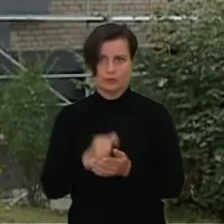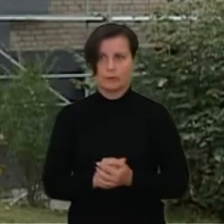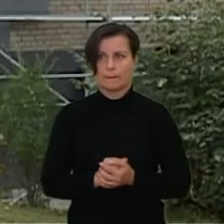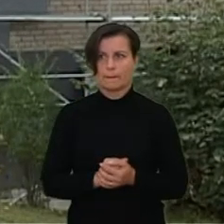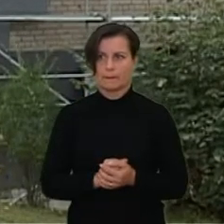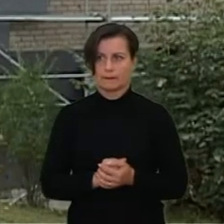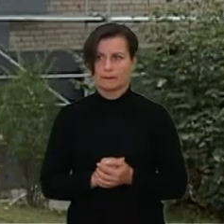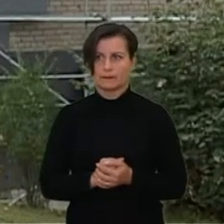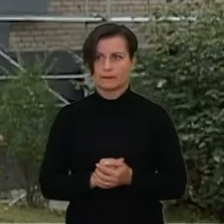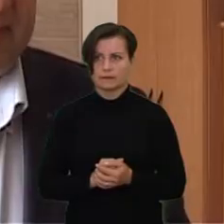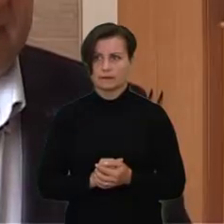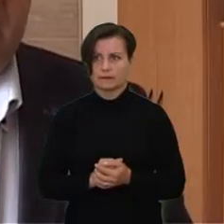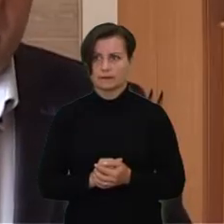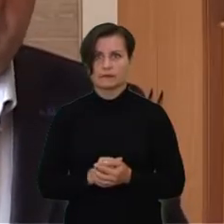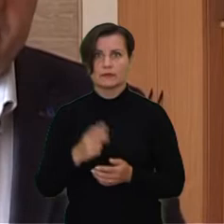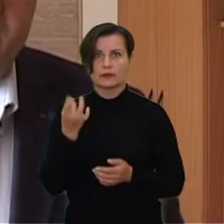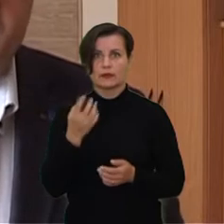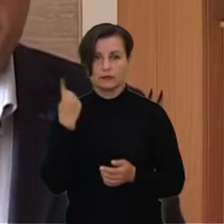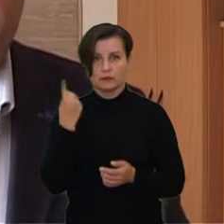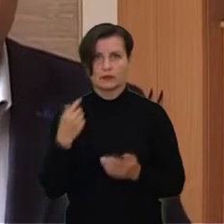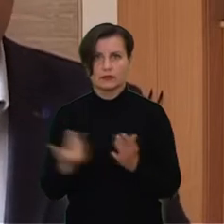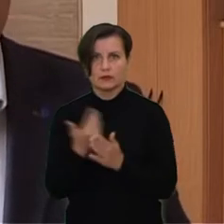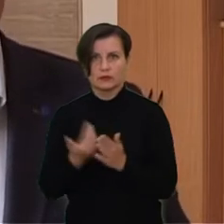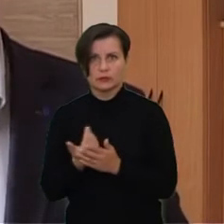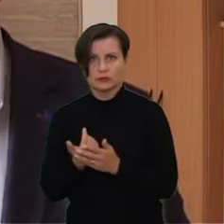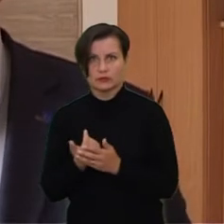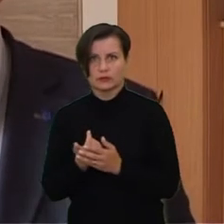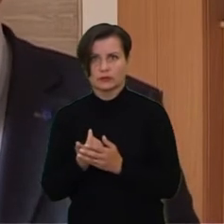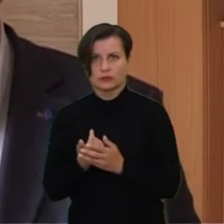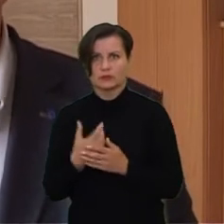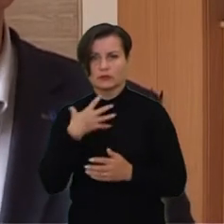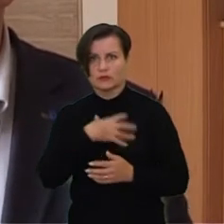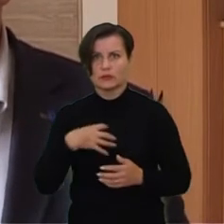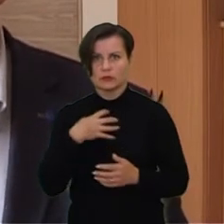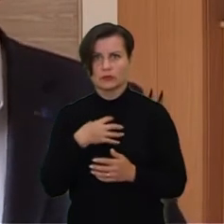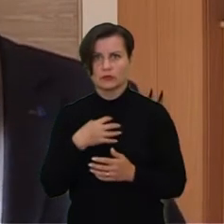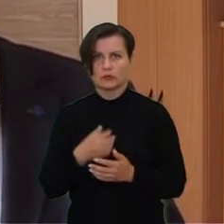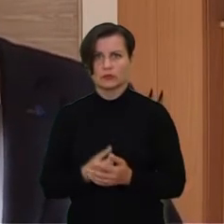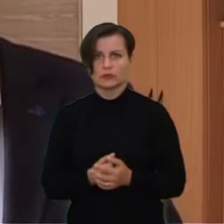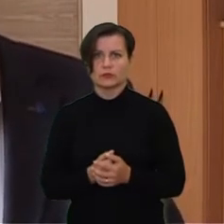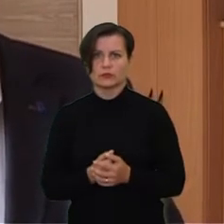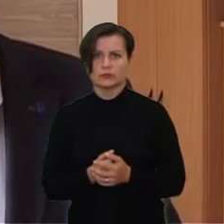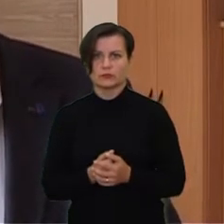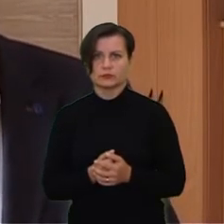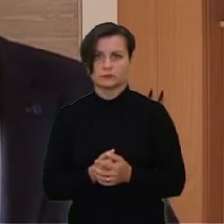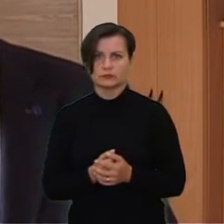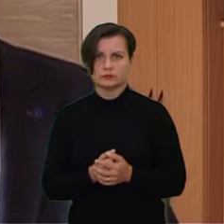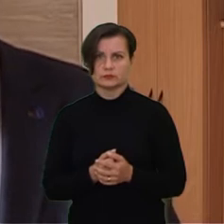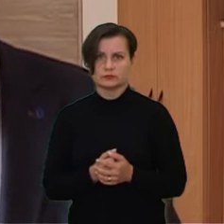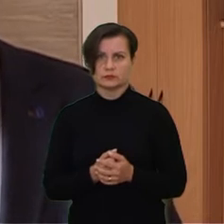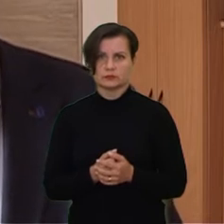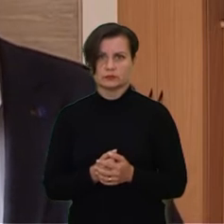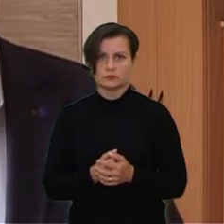finansuojami. Dar viena naujovė, kas tikrai svarbu yra, tai, kad